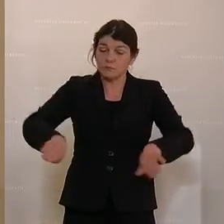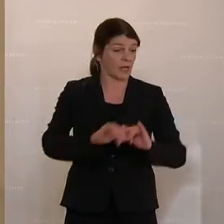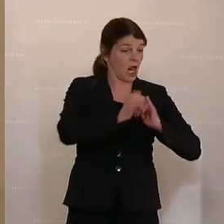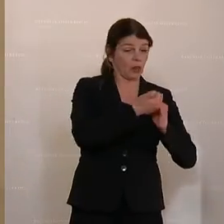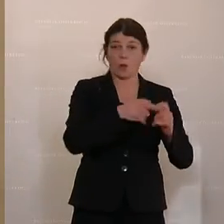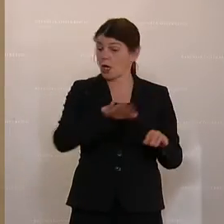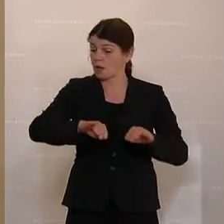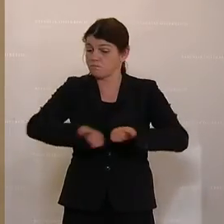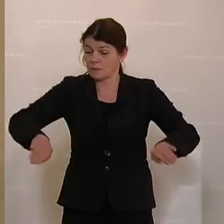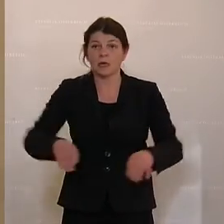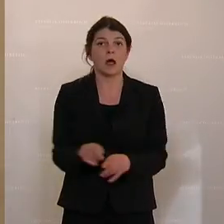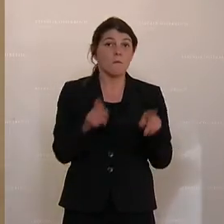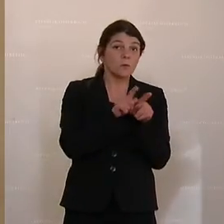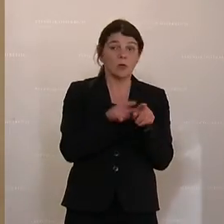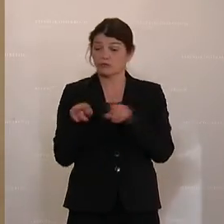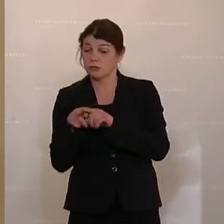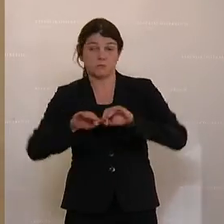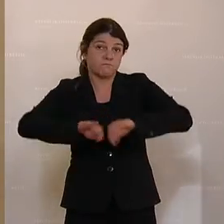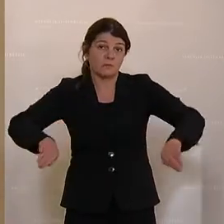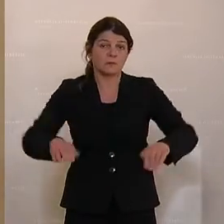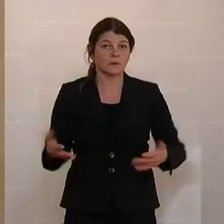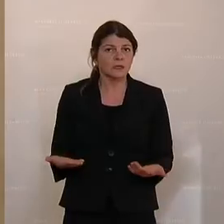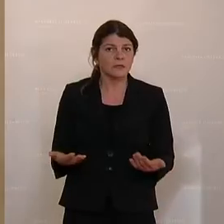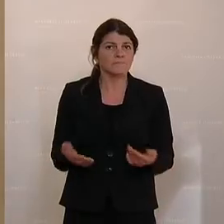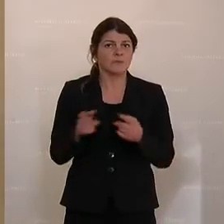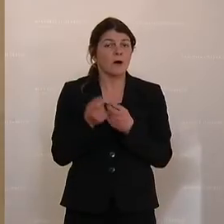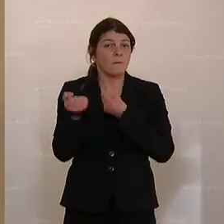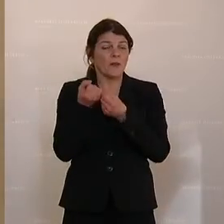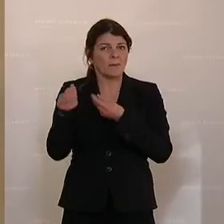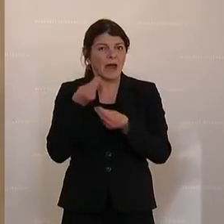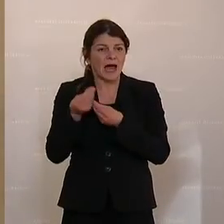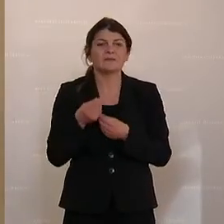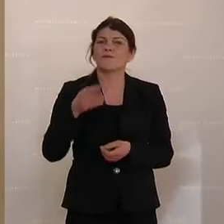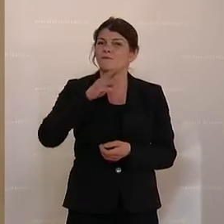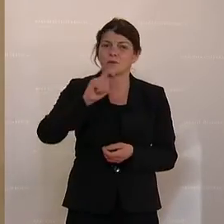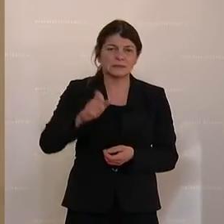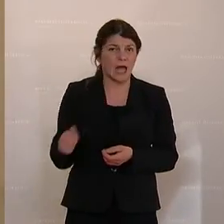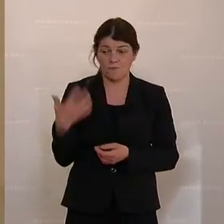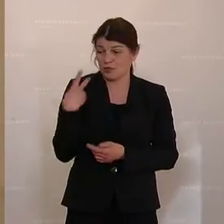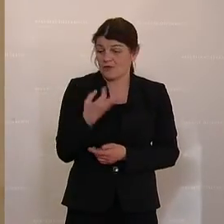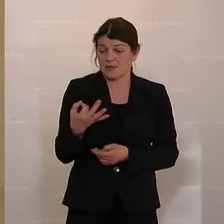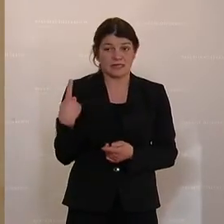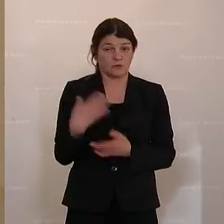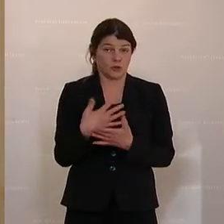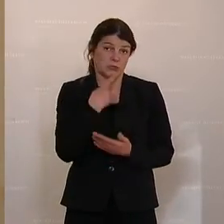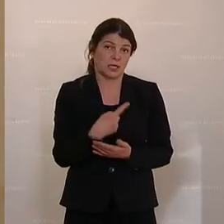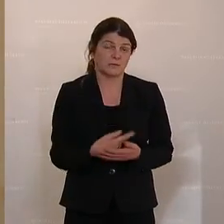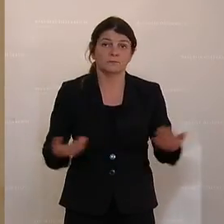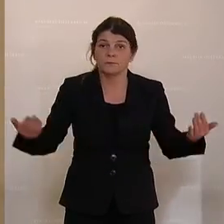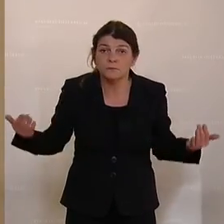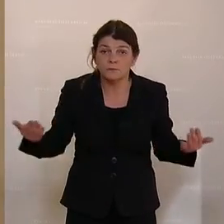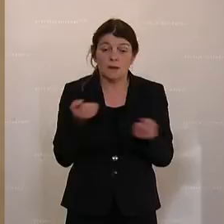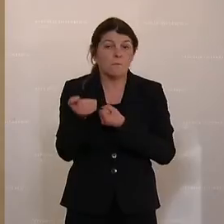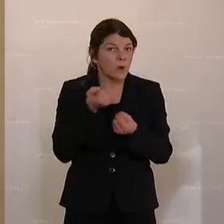und Kinder, sie trennt Bruder und Schwester. Und der Politikberater Thomas Hofer hat es auf den Punkt gebracht vor zwei Tagen, als er gesagt hat, die